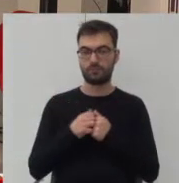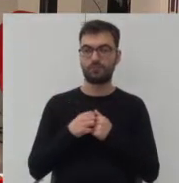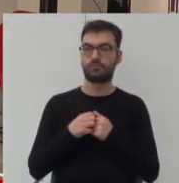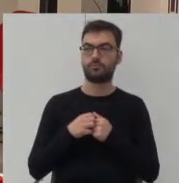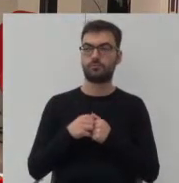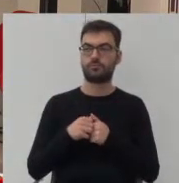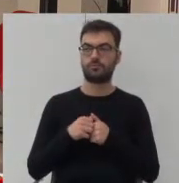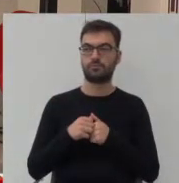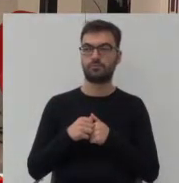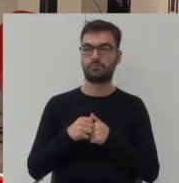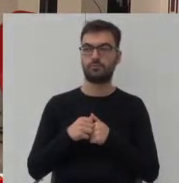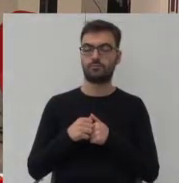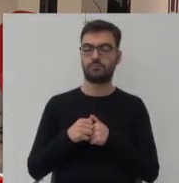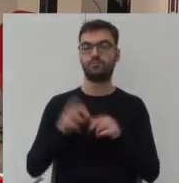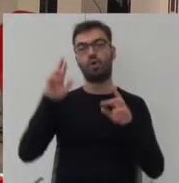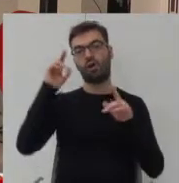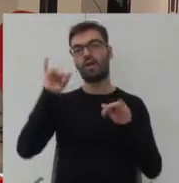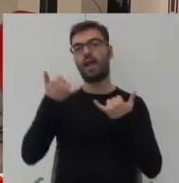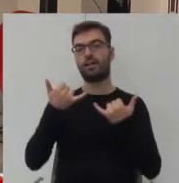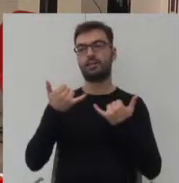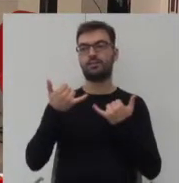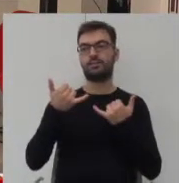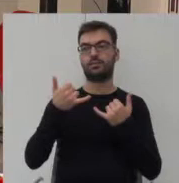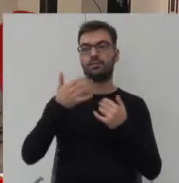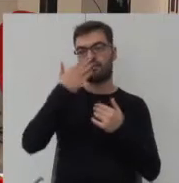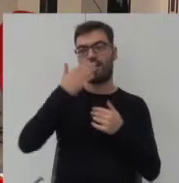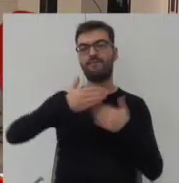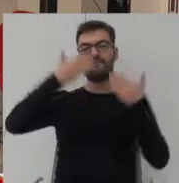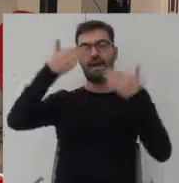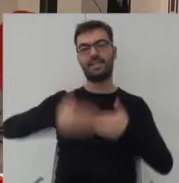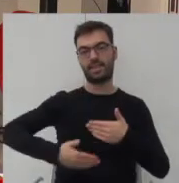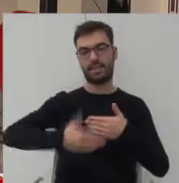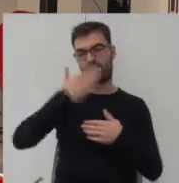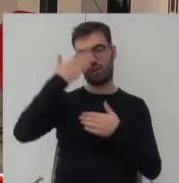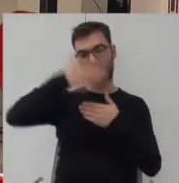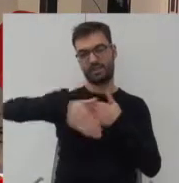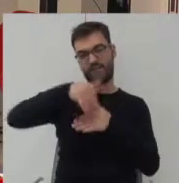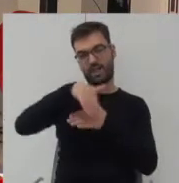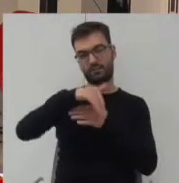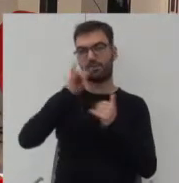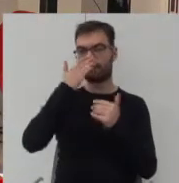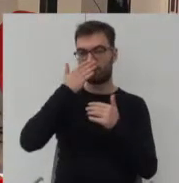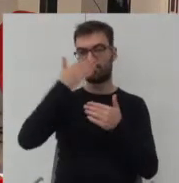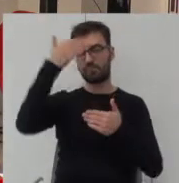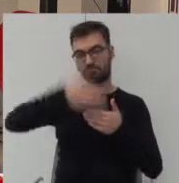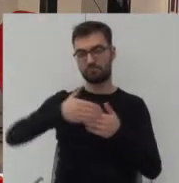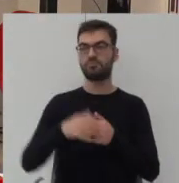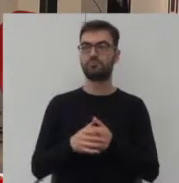określenie w jakiś sposób funkcjonowania fasady budynków i